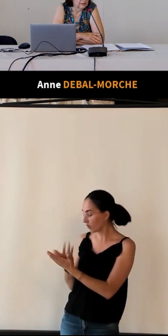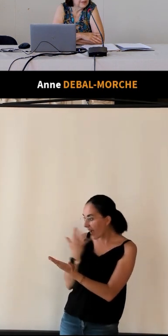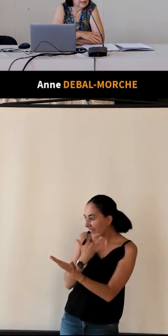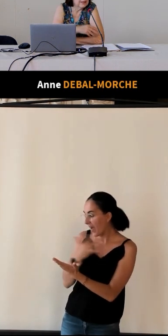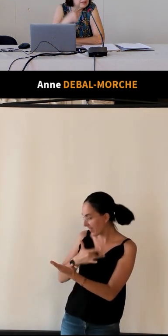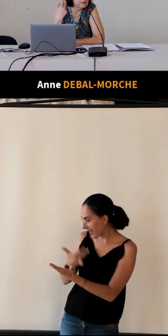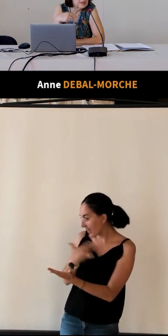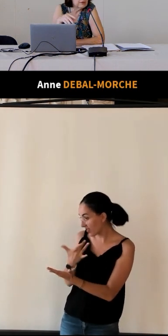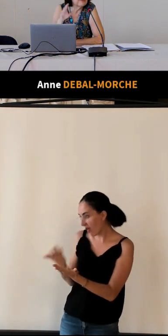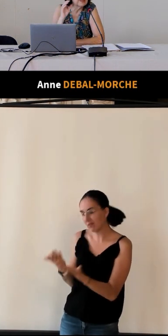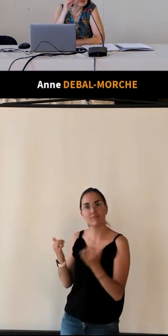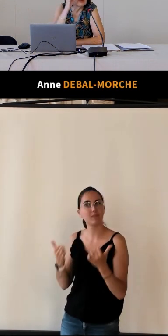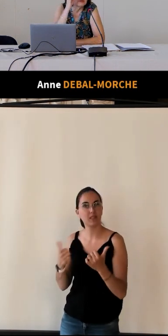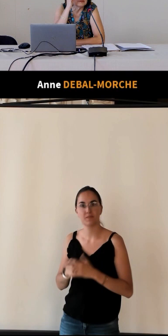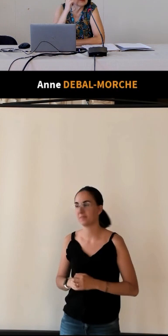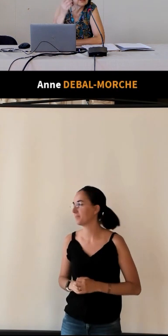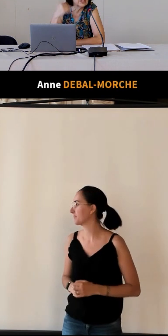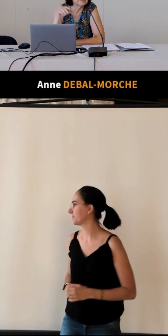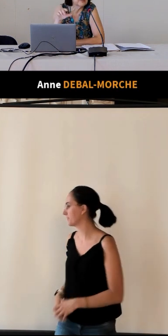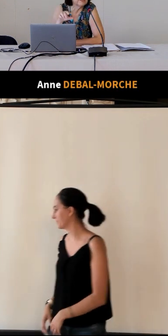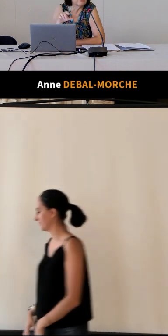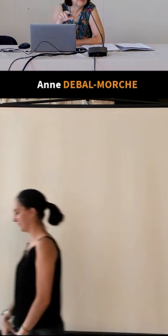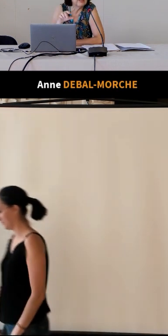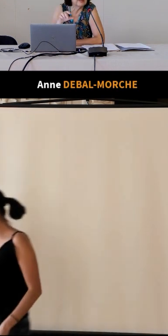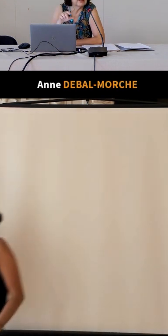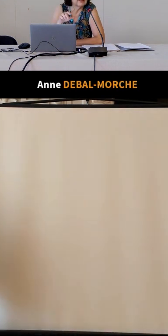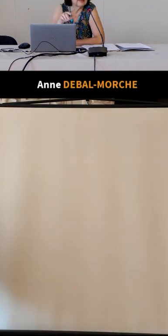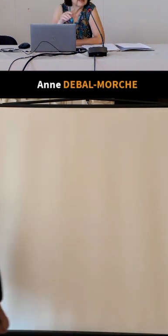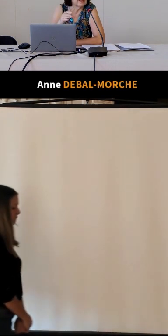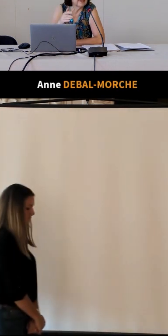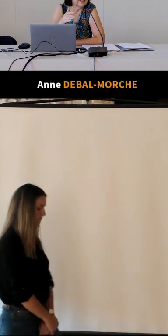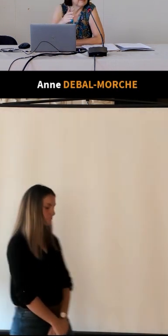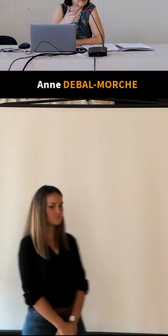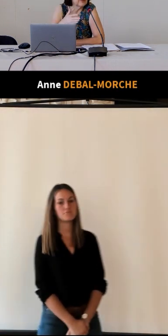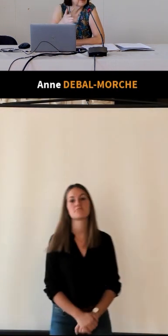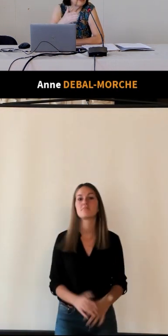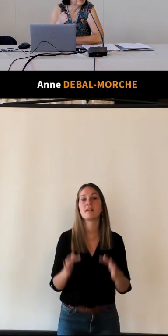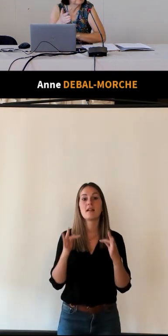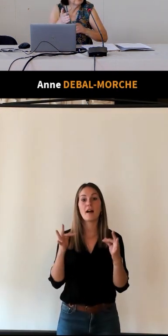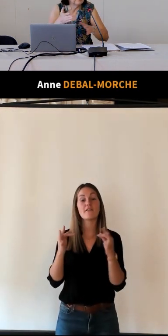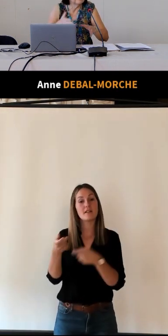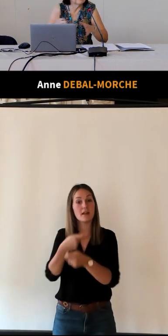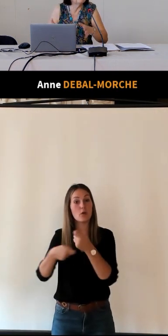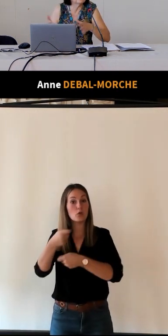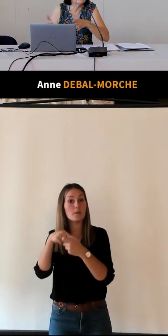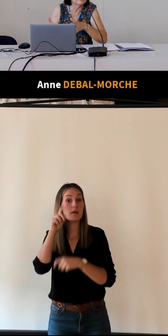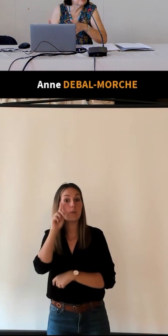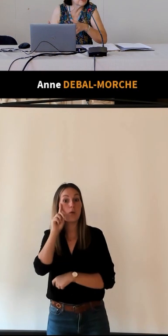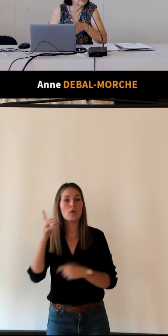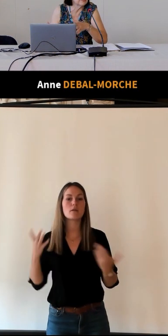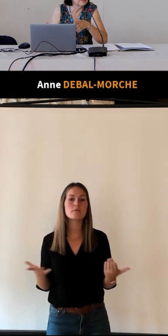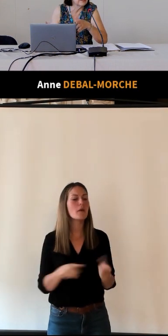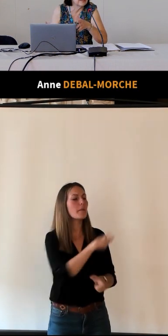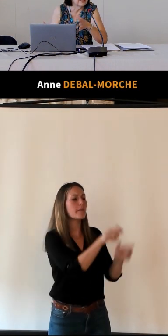Donc c'est intéressant aussi de voir déjà l'aspect économique qui apparaît puisque en fait, ce n'est pas que l